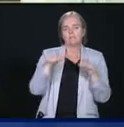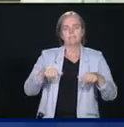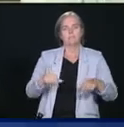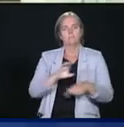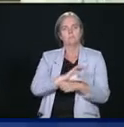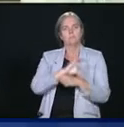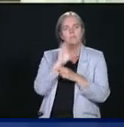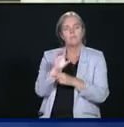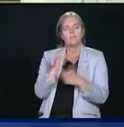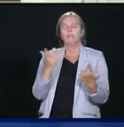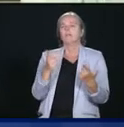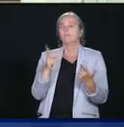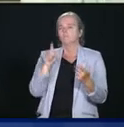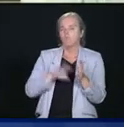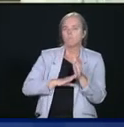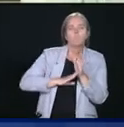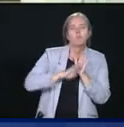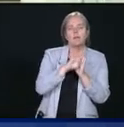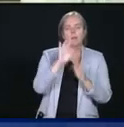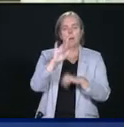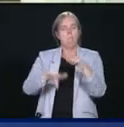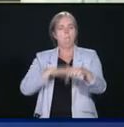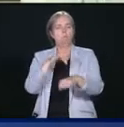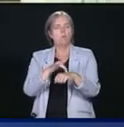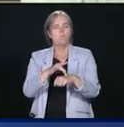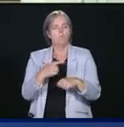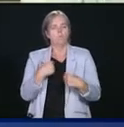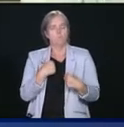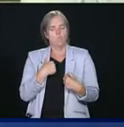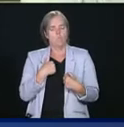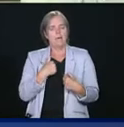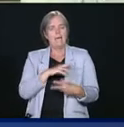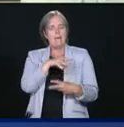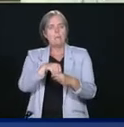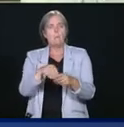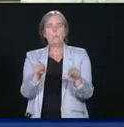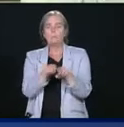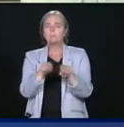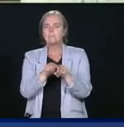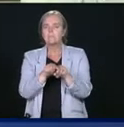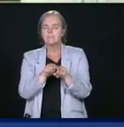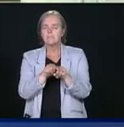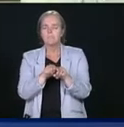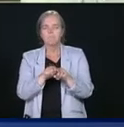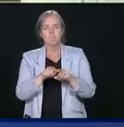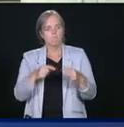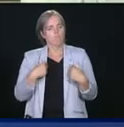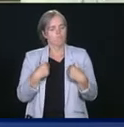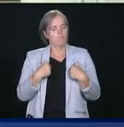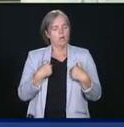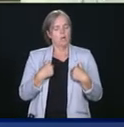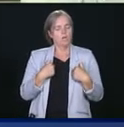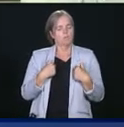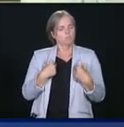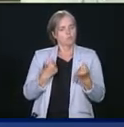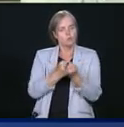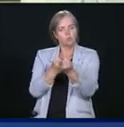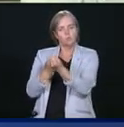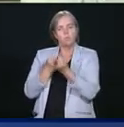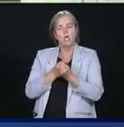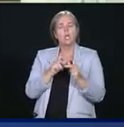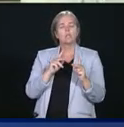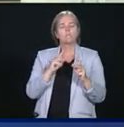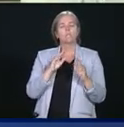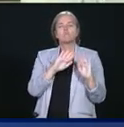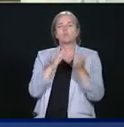que communauté internationale, et je ferai partie de ces efforts. Je continuerai d'être un allié des communautés